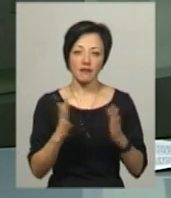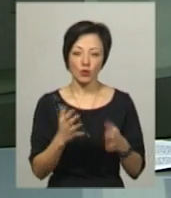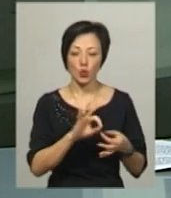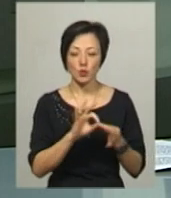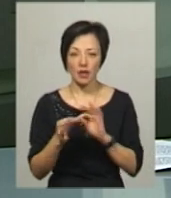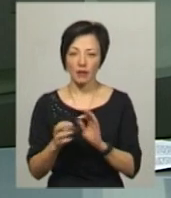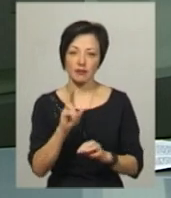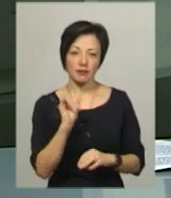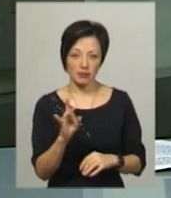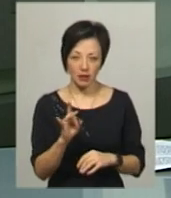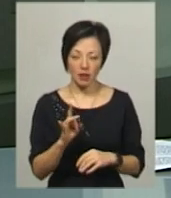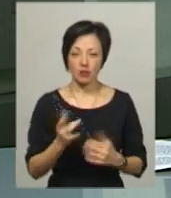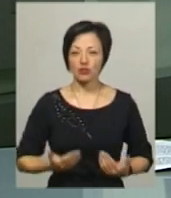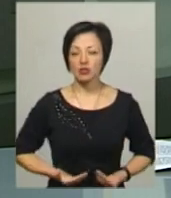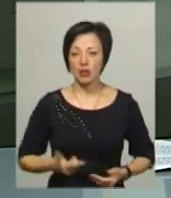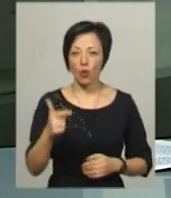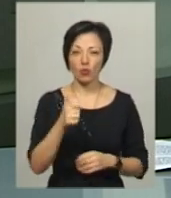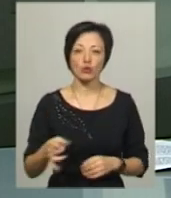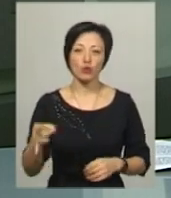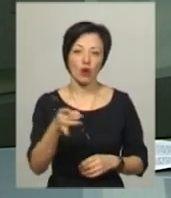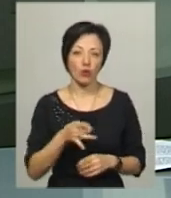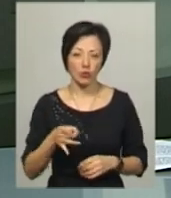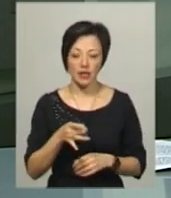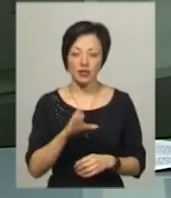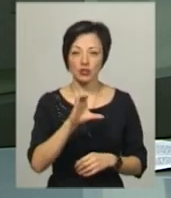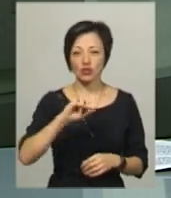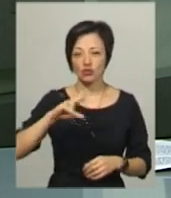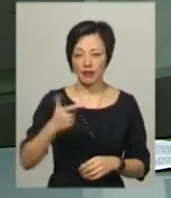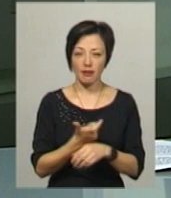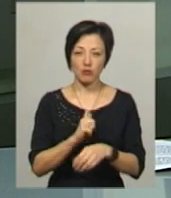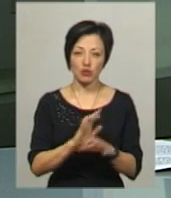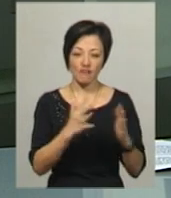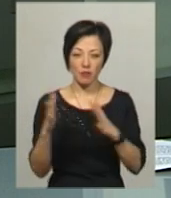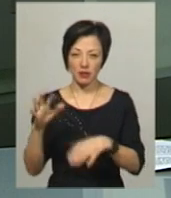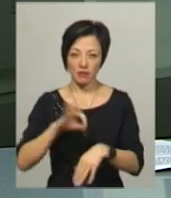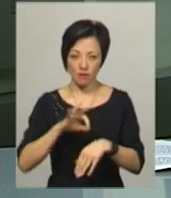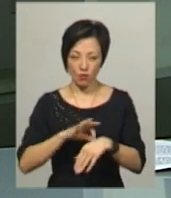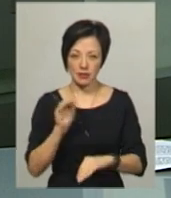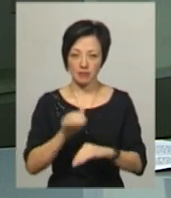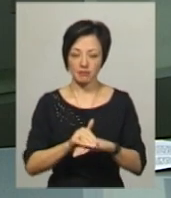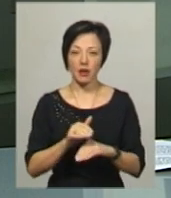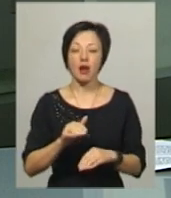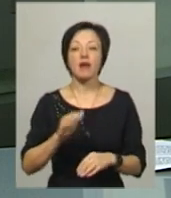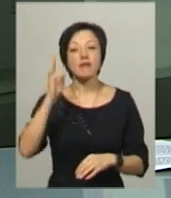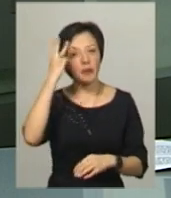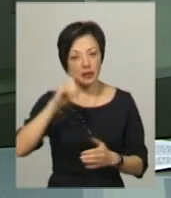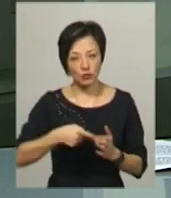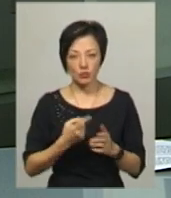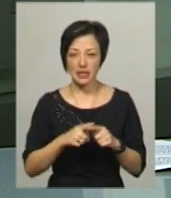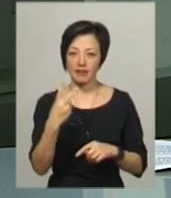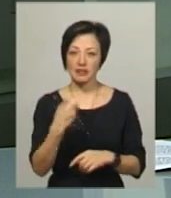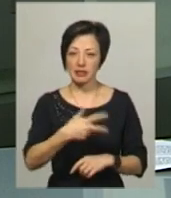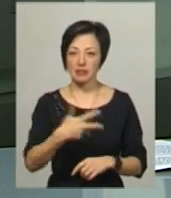ускладнення від кору в жителя Городоцького району. У січні найбільше випадків кору було зареєстровано у місті Хмельницькому. Це